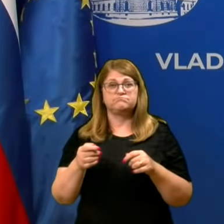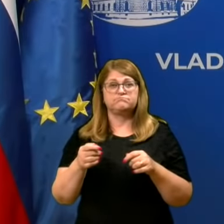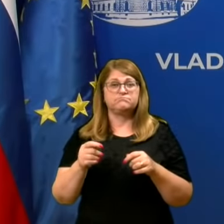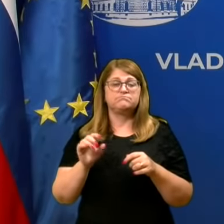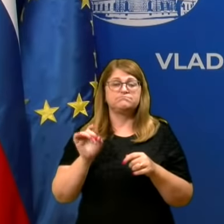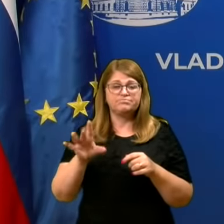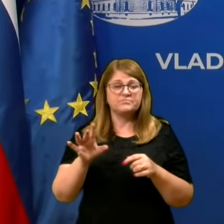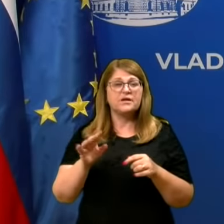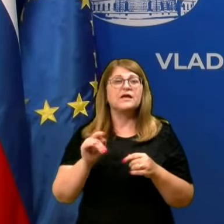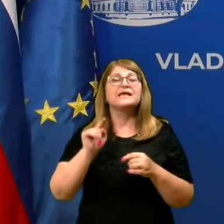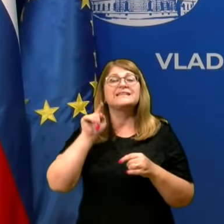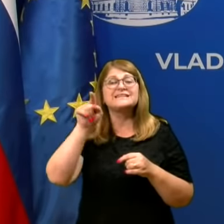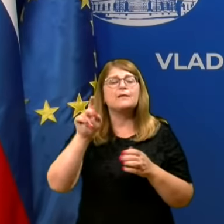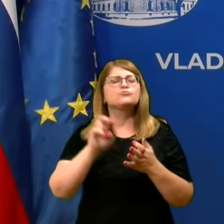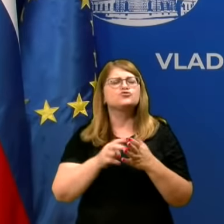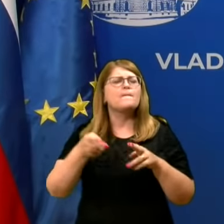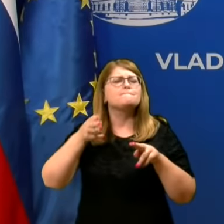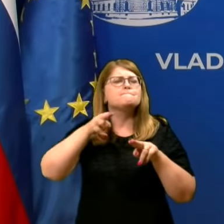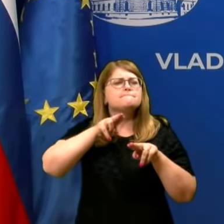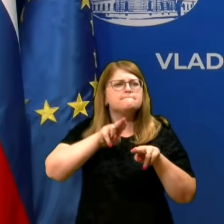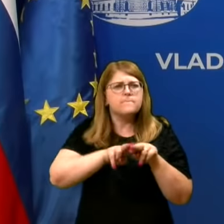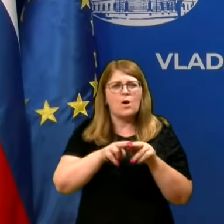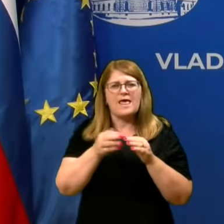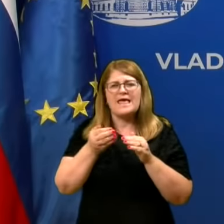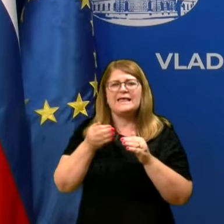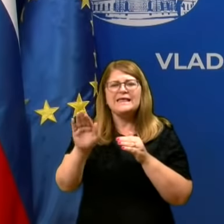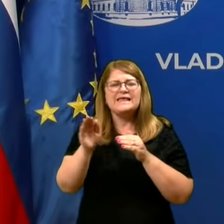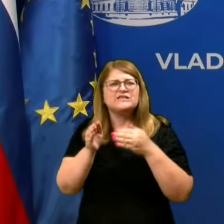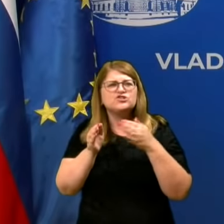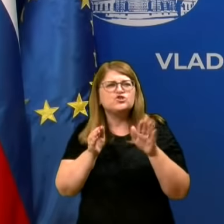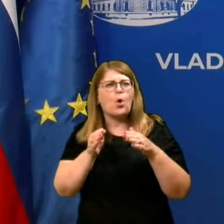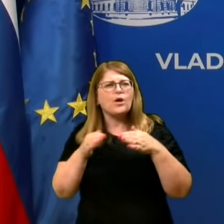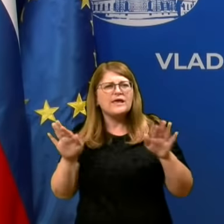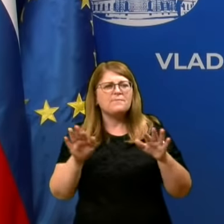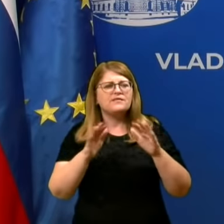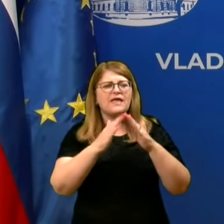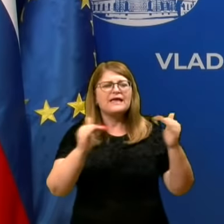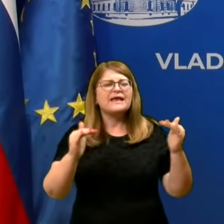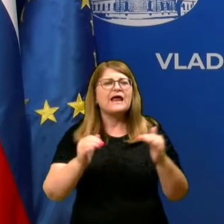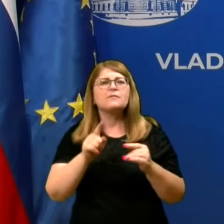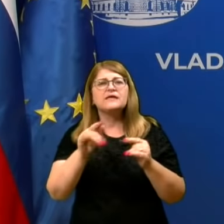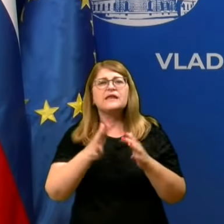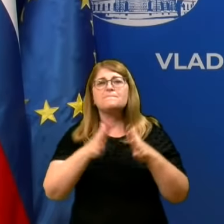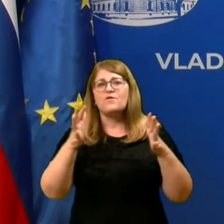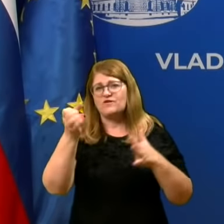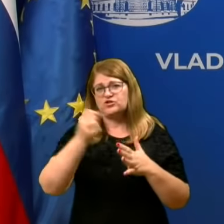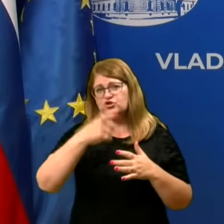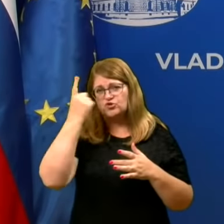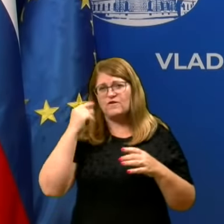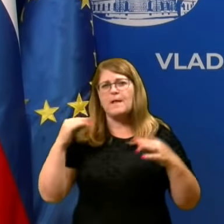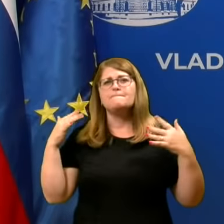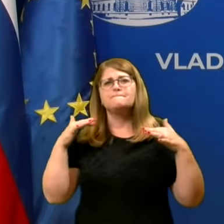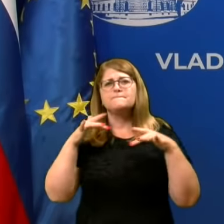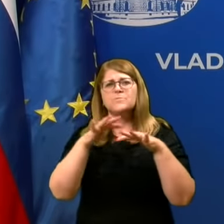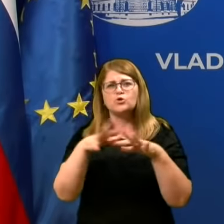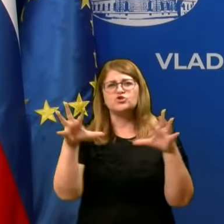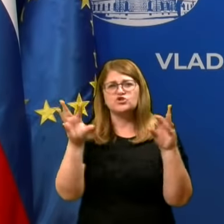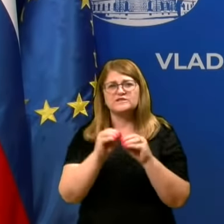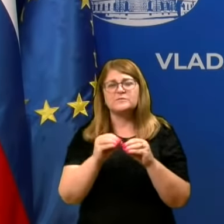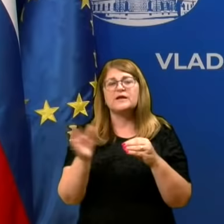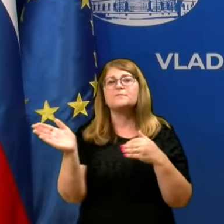vsekakor še bolj, kot doslej izogibajte krajem s povečanim številom ljudi, množičnim zbiranjem,